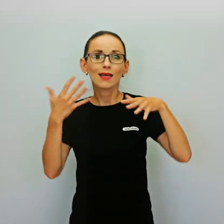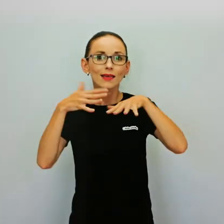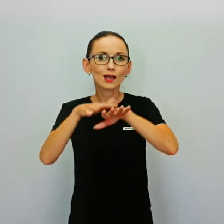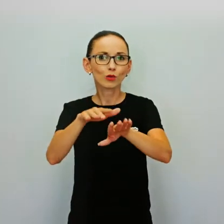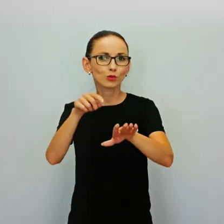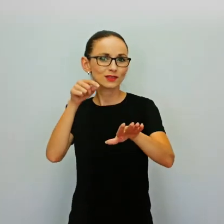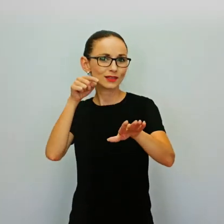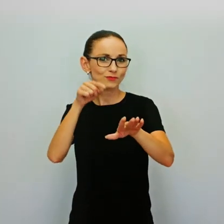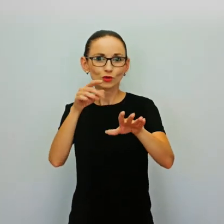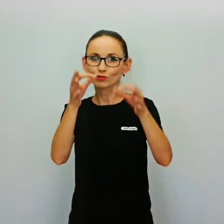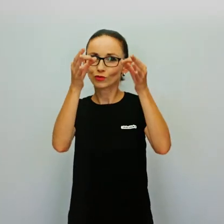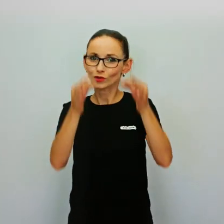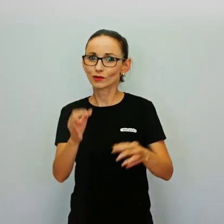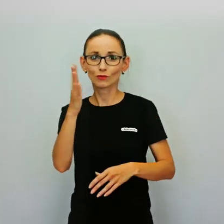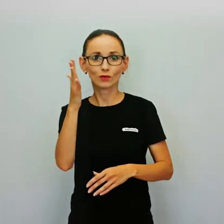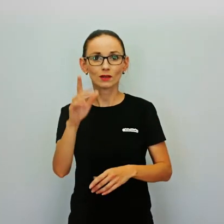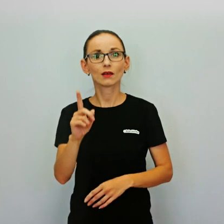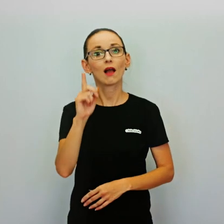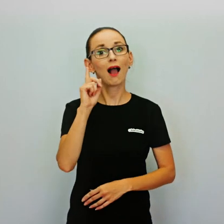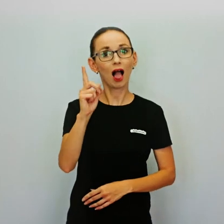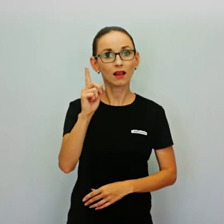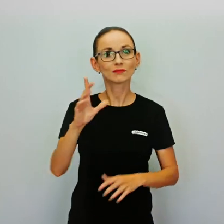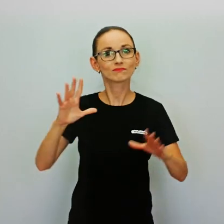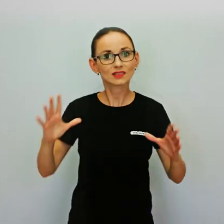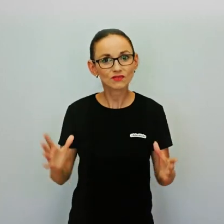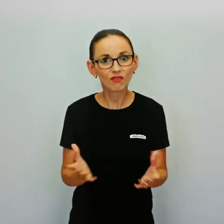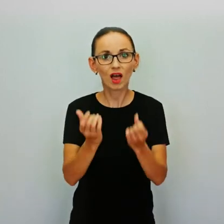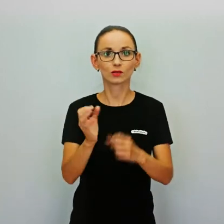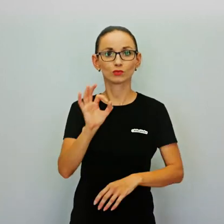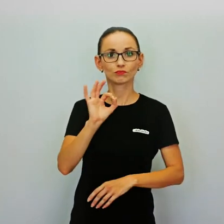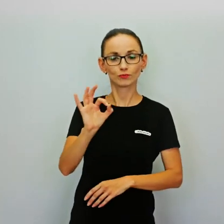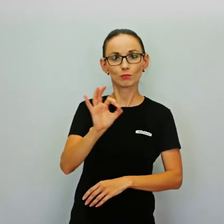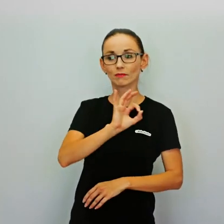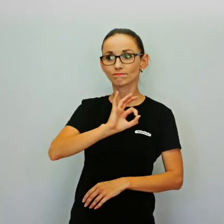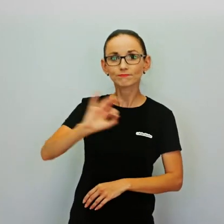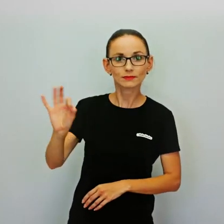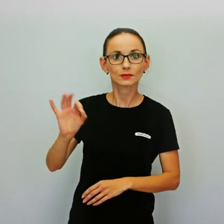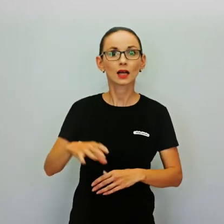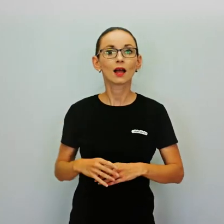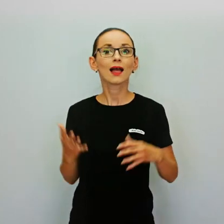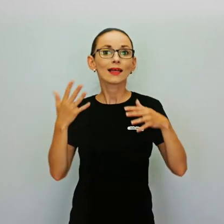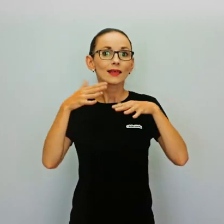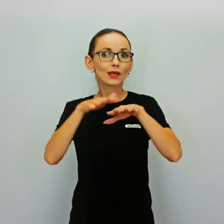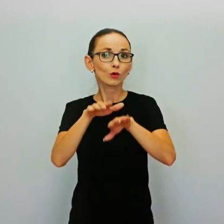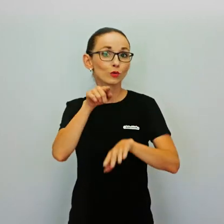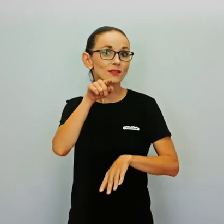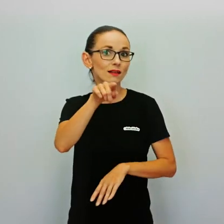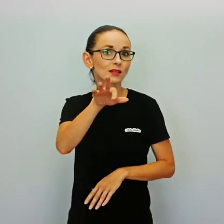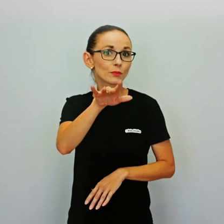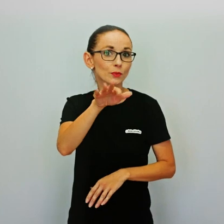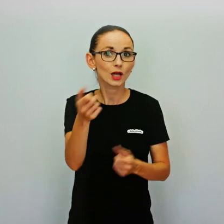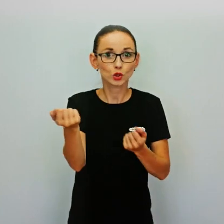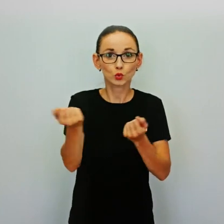Ište, nie je to vždy jednoduché, ale čo poviete, nie je to nakoniec až taká veda. Ak máte s